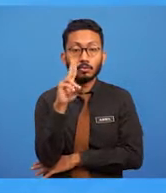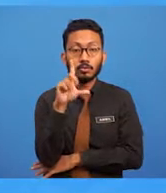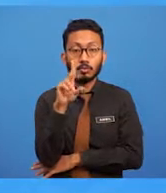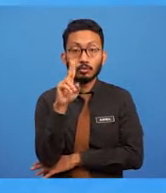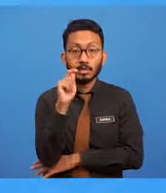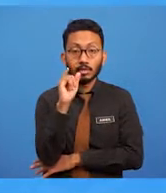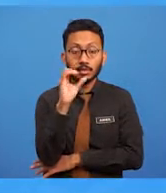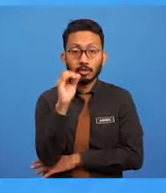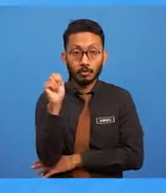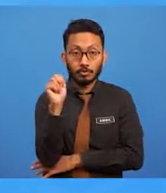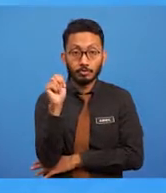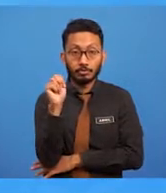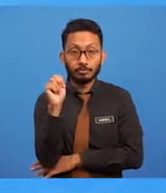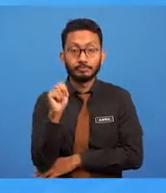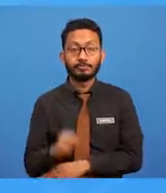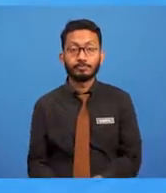untuk image raster.